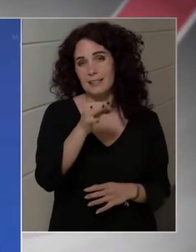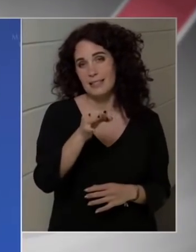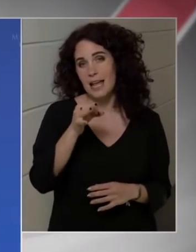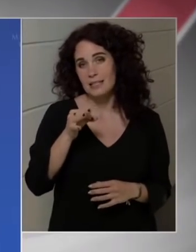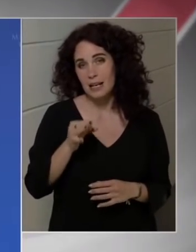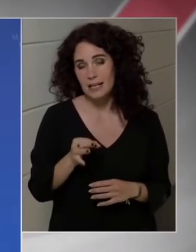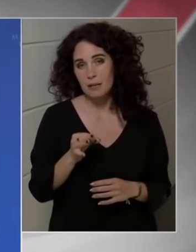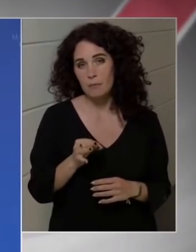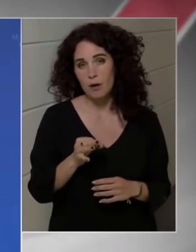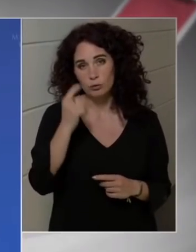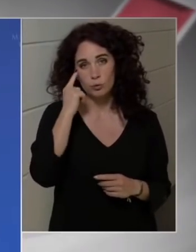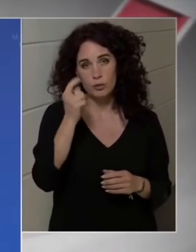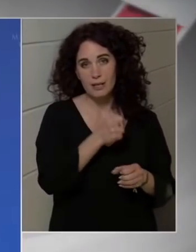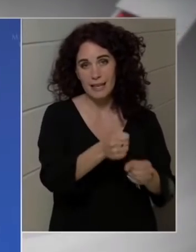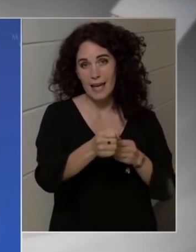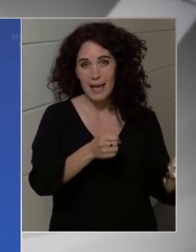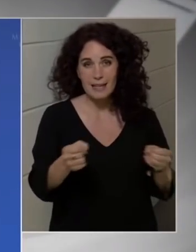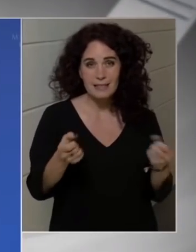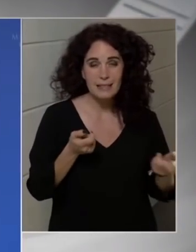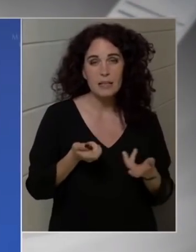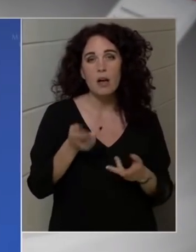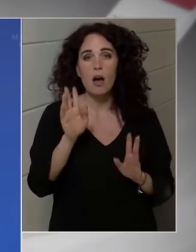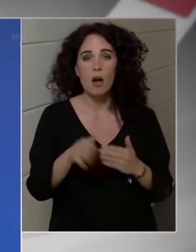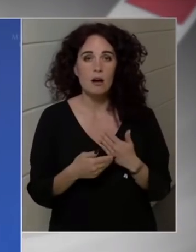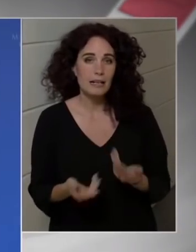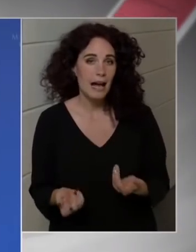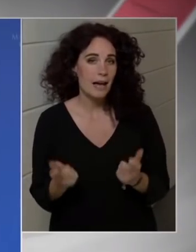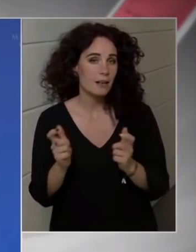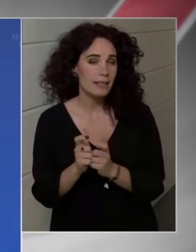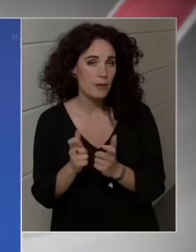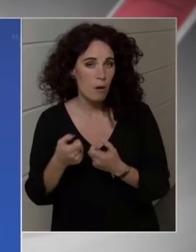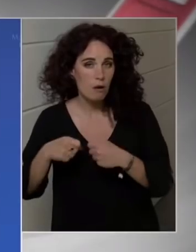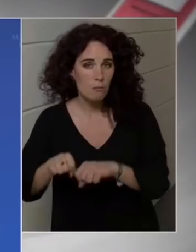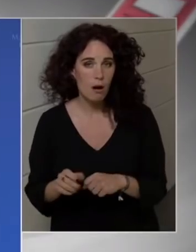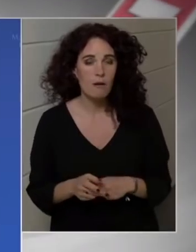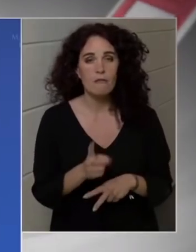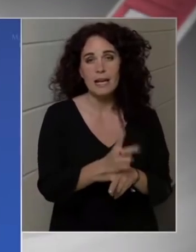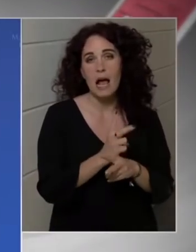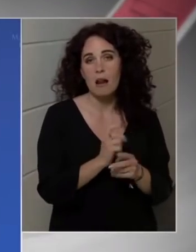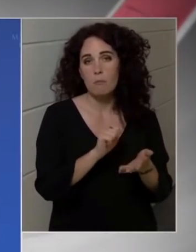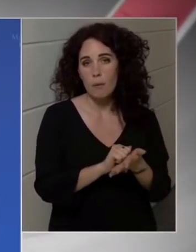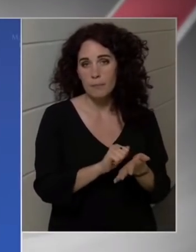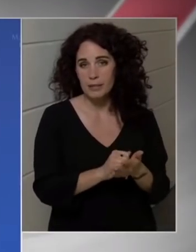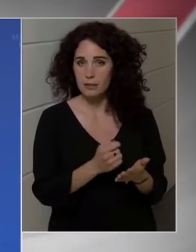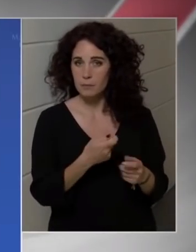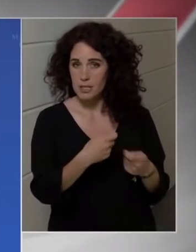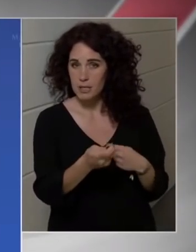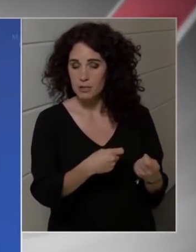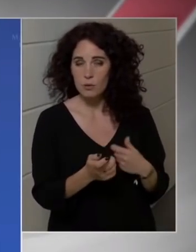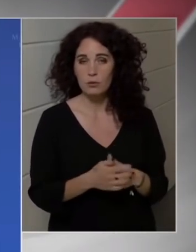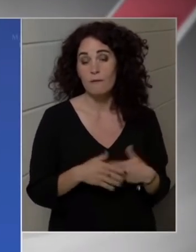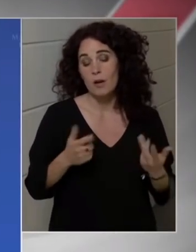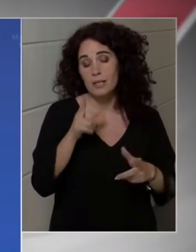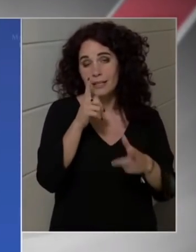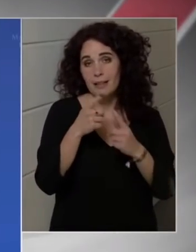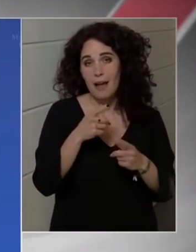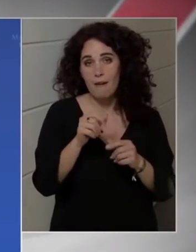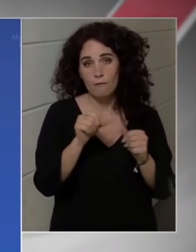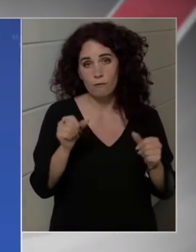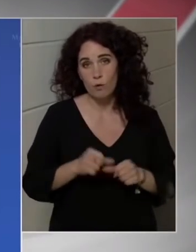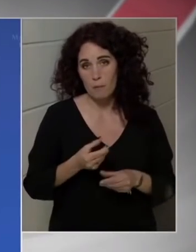,3 százalékot fizet, az eszközoldalon mindezt közel 7